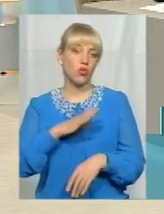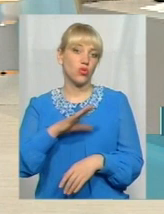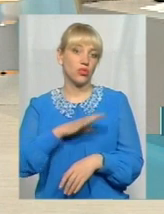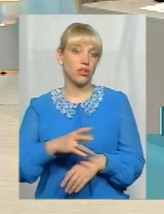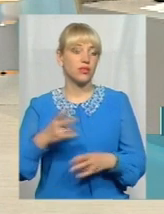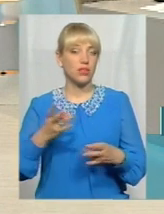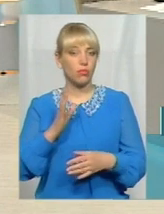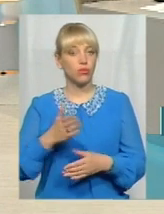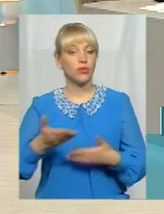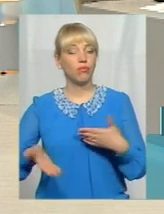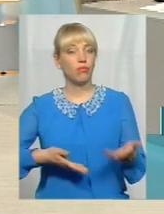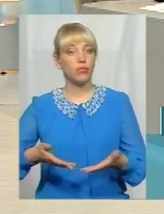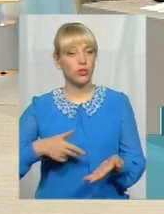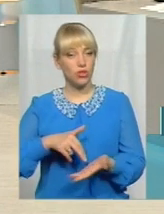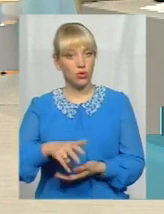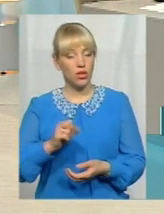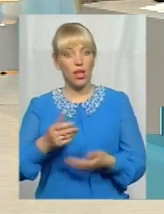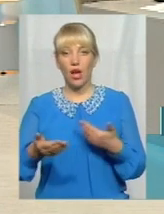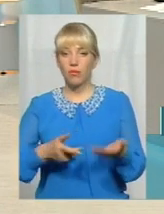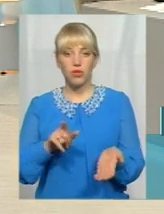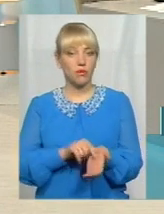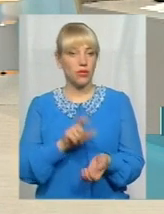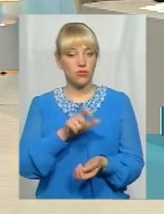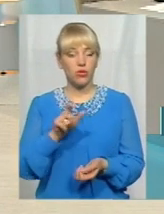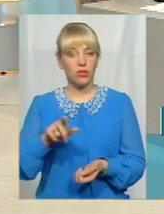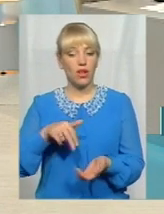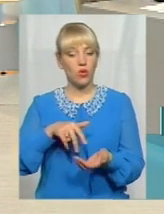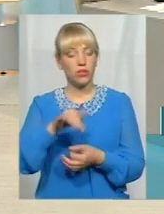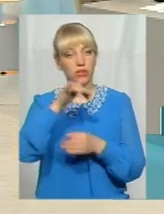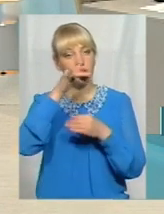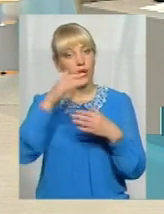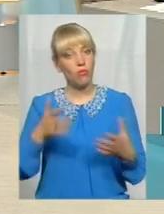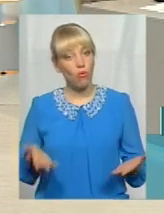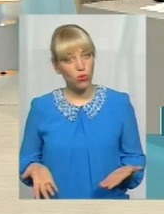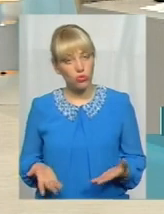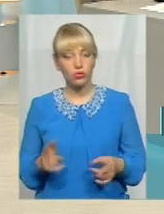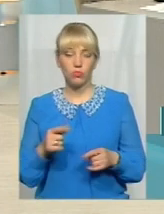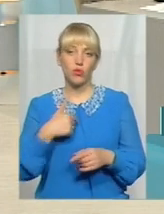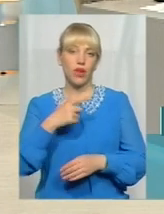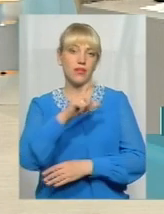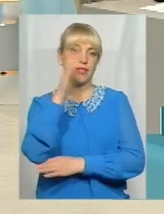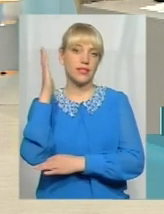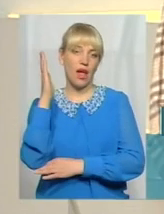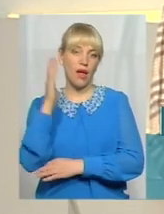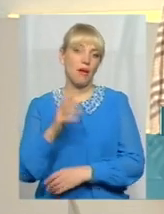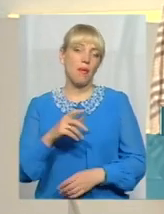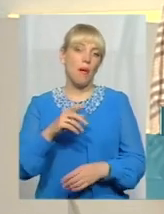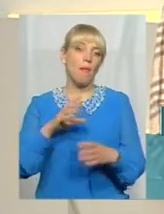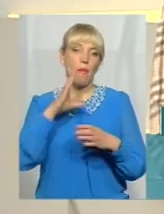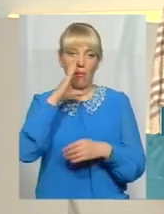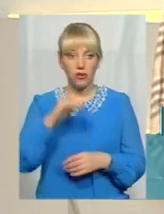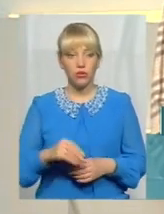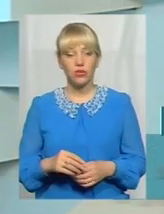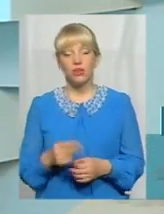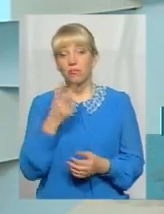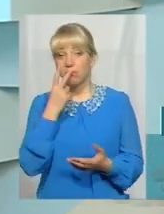Прийдеться ходити пішки, а пішки пенсіонери ходити не можуть. Тому я за маршрутки. Дякую. Ну, бачите,